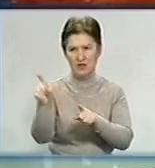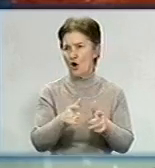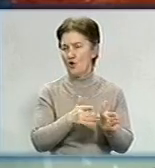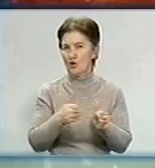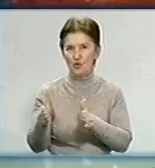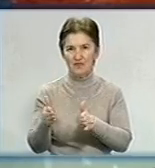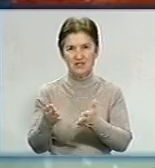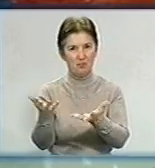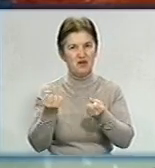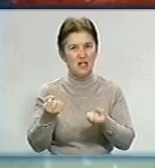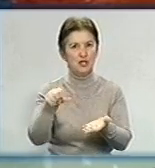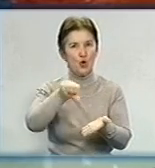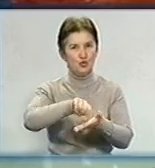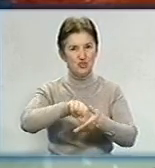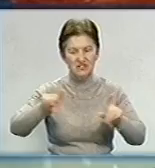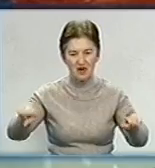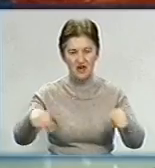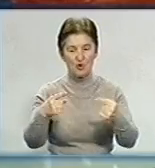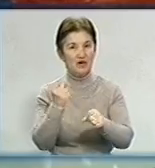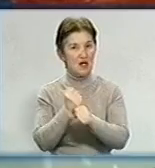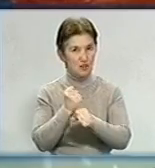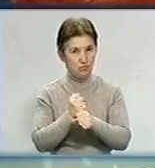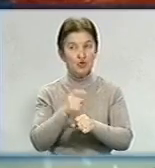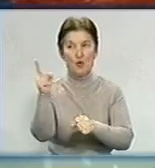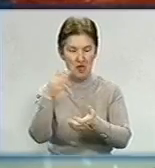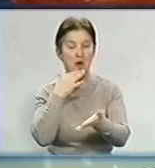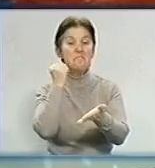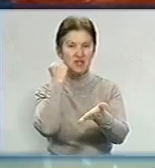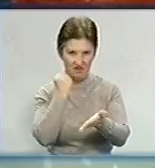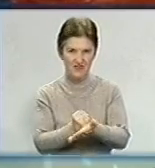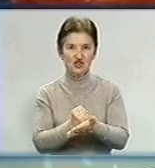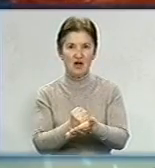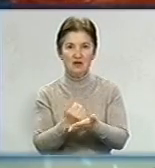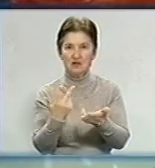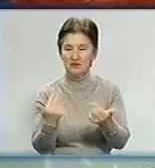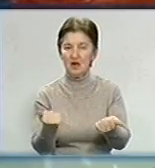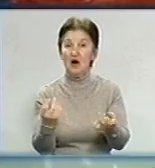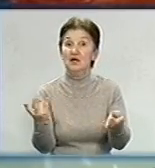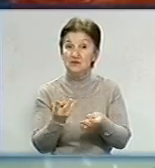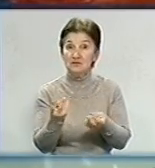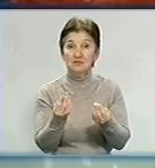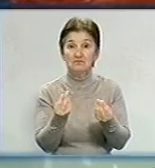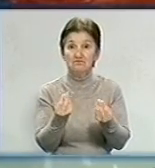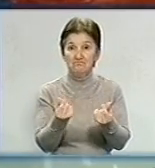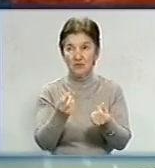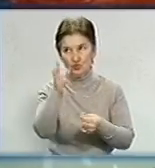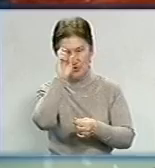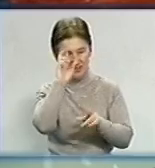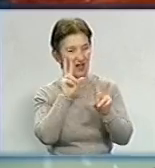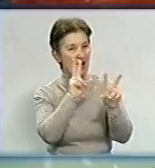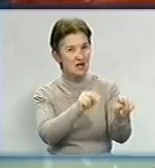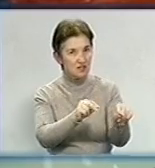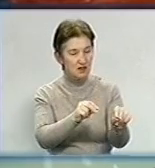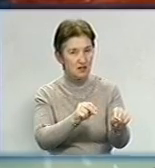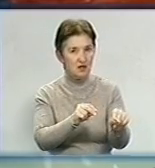прийняти участь в відновленні роботи, вона підтверджує на сьогодні. Потрібен фінансовий механізм, державний гарантій. Такий